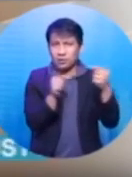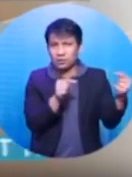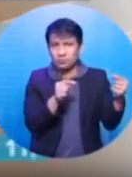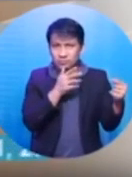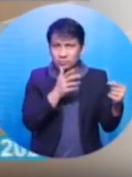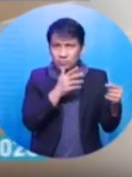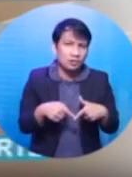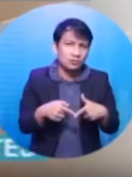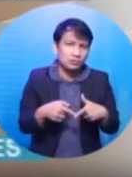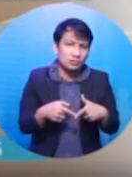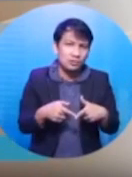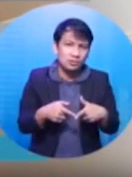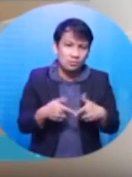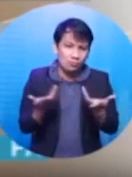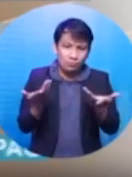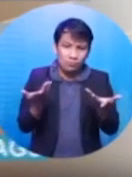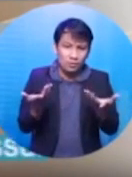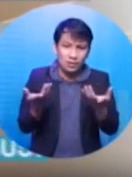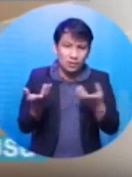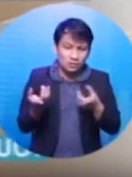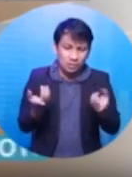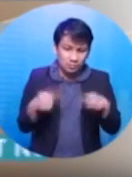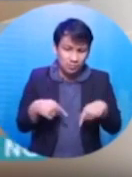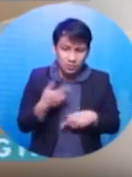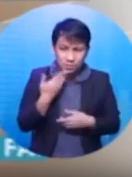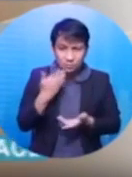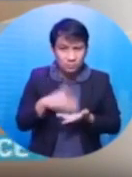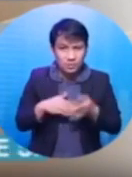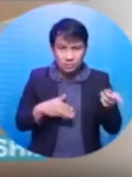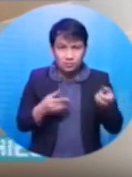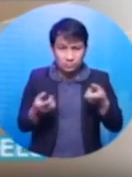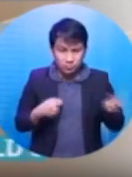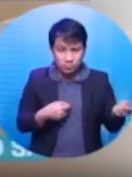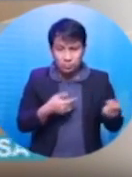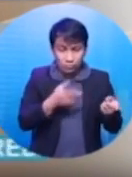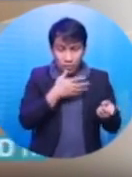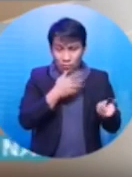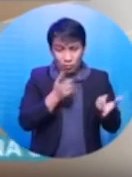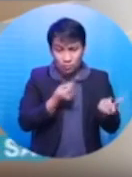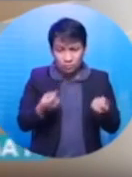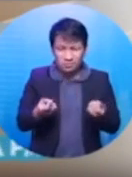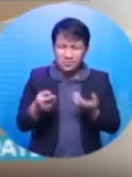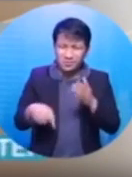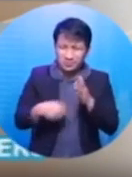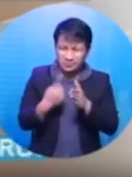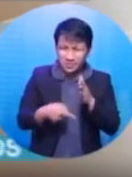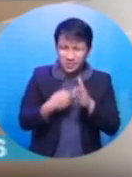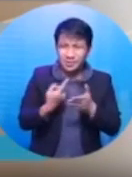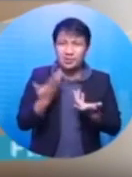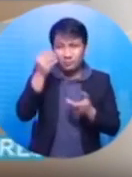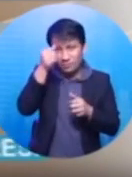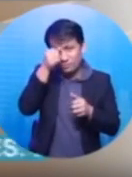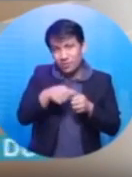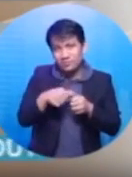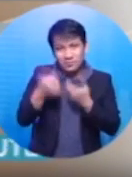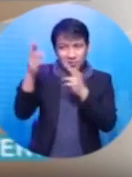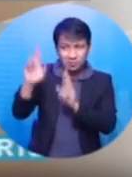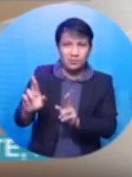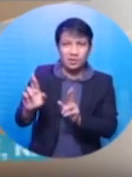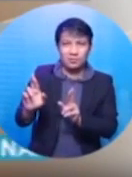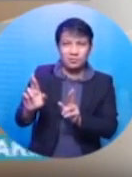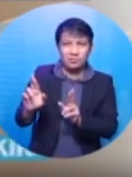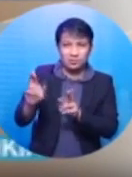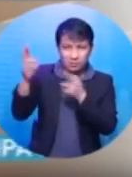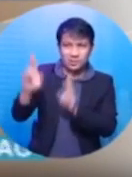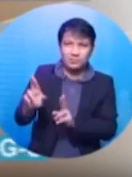nangyari sa kanyang hindi maganda na kagagawa ng nanay. Di ba? Kuminsan kasi, nai, ang respeto po kung saan ibinibigay